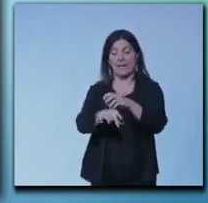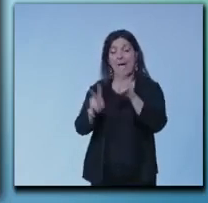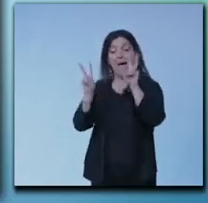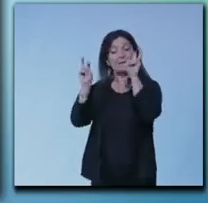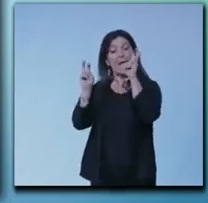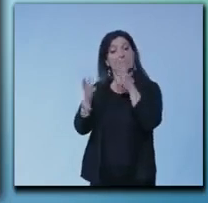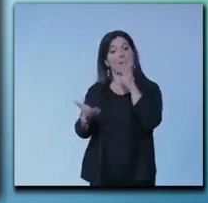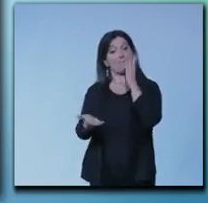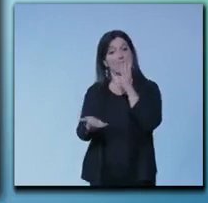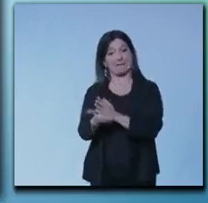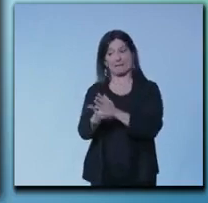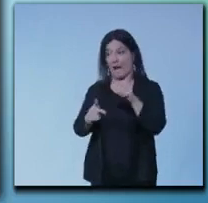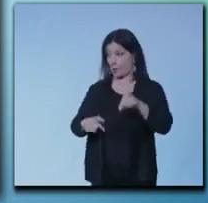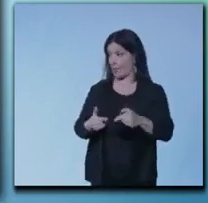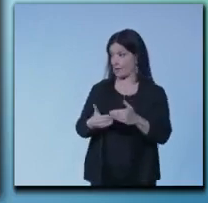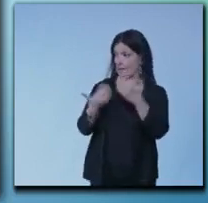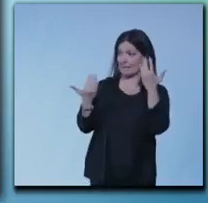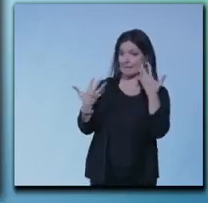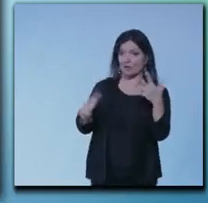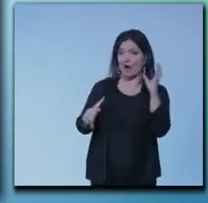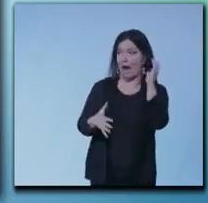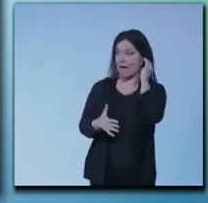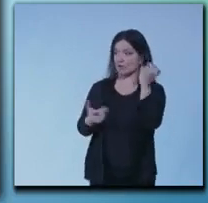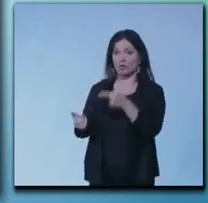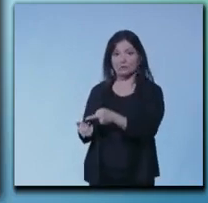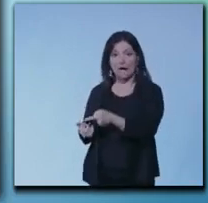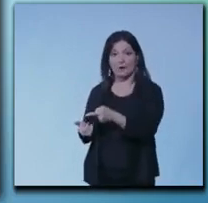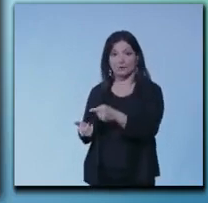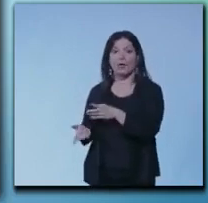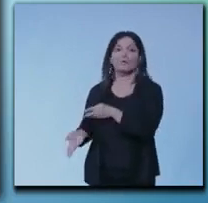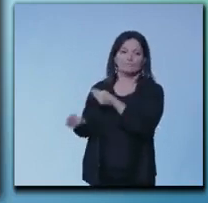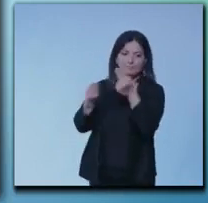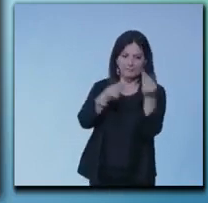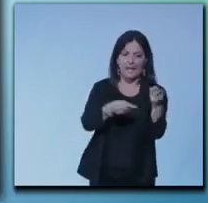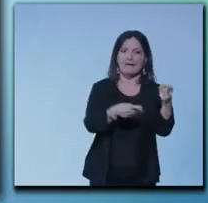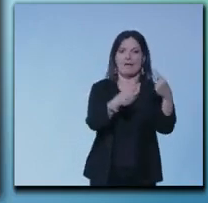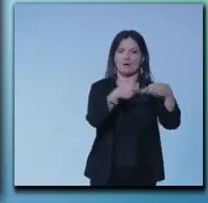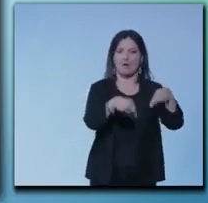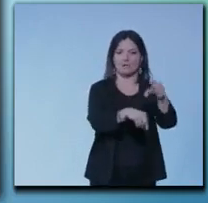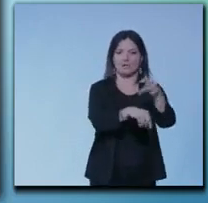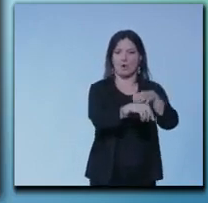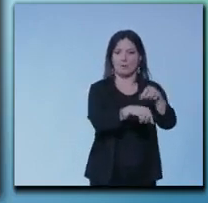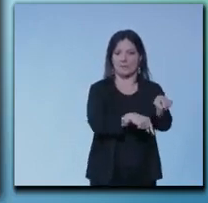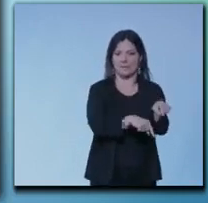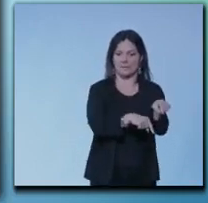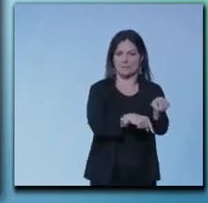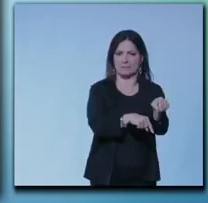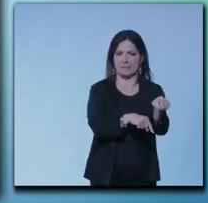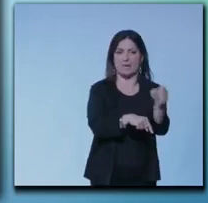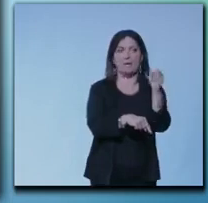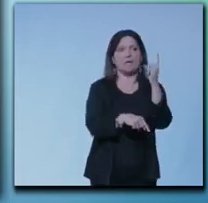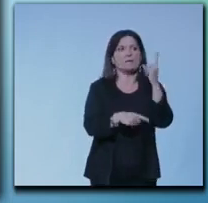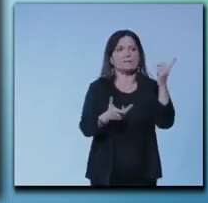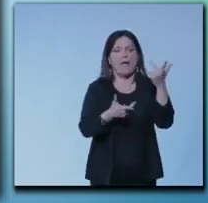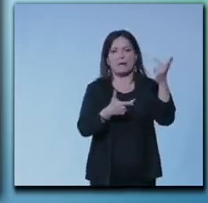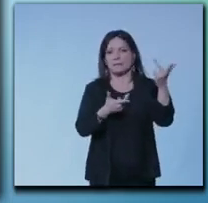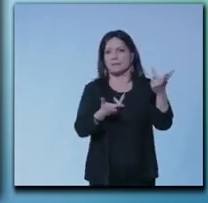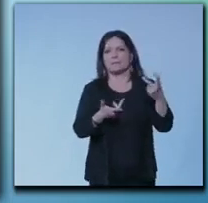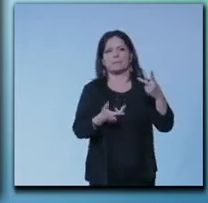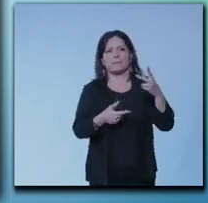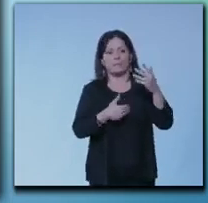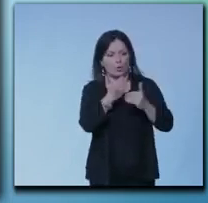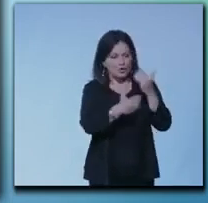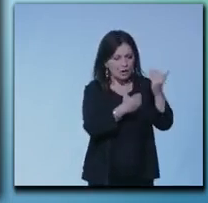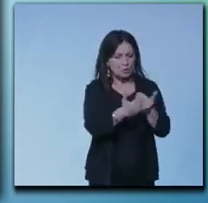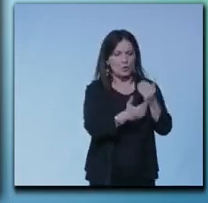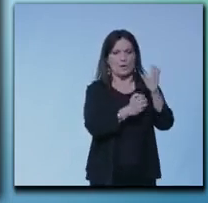abbiamo parlato e ascoltato questa mattina, da lì passa, se non si tagliano procedure e burocrazia non si va da